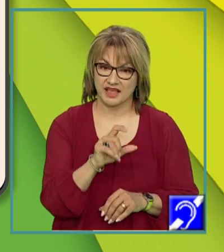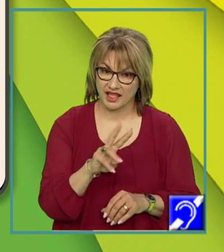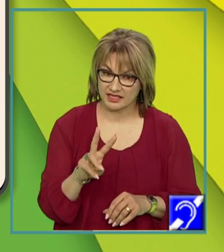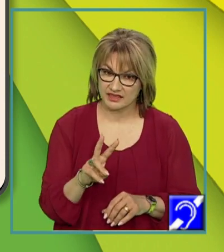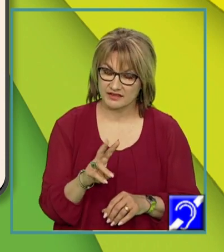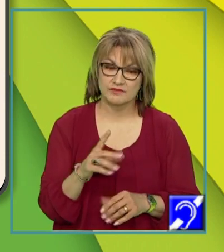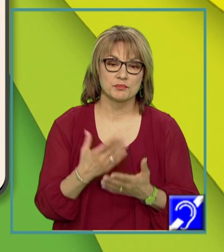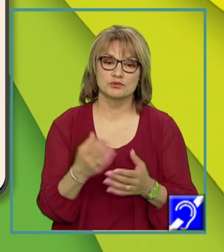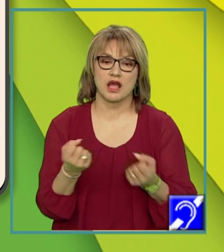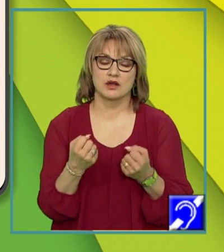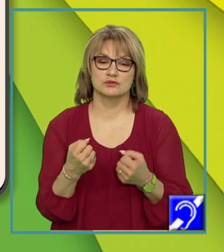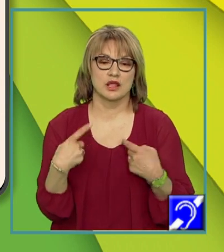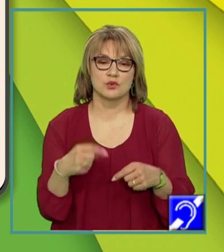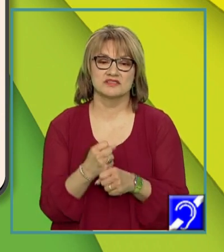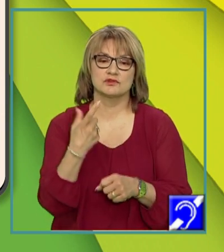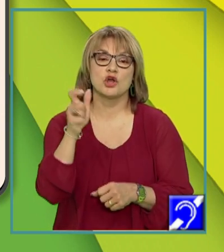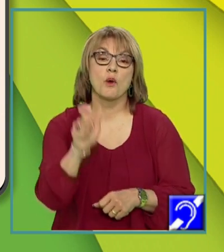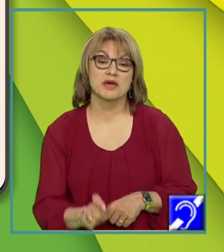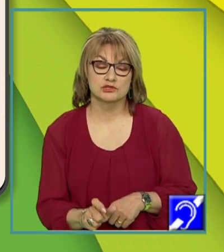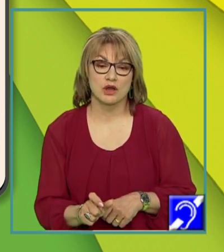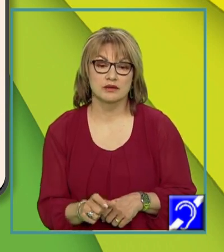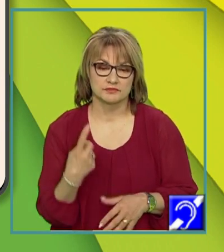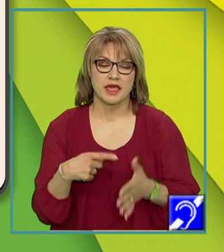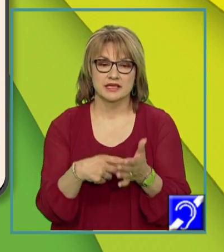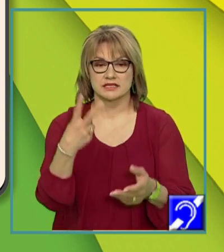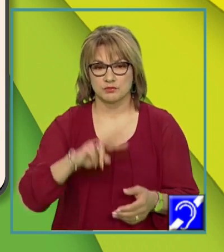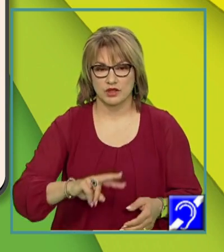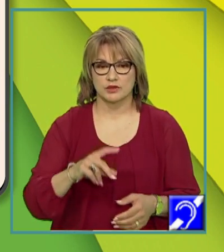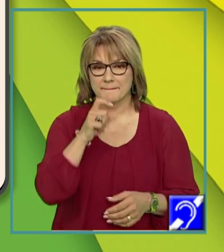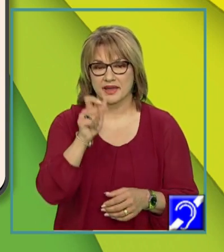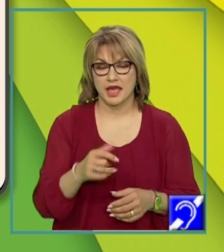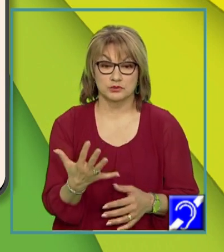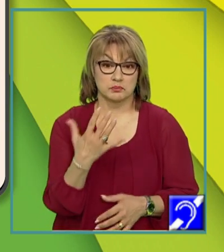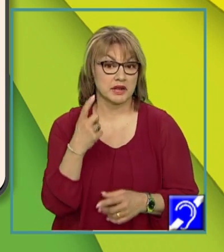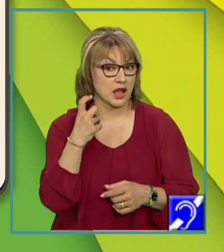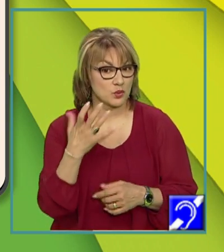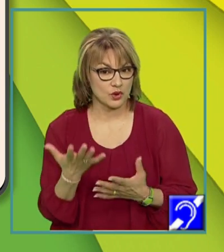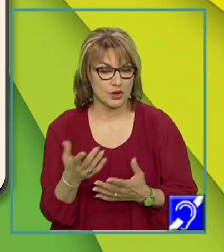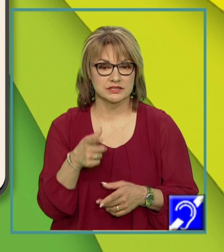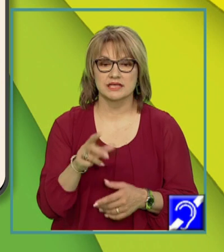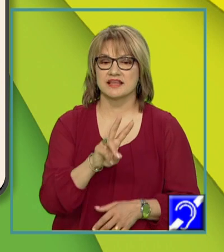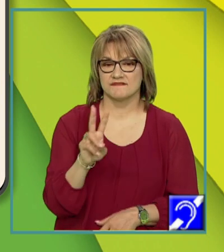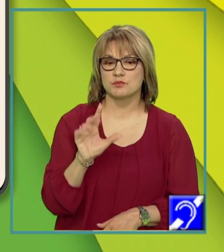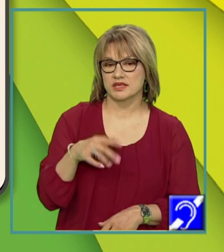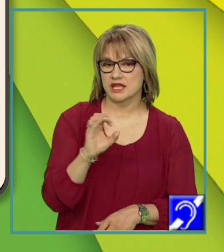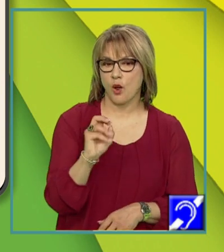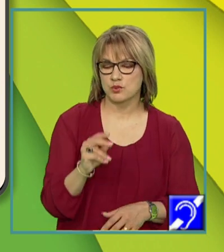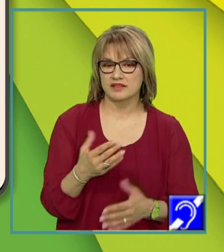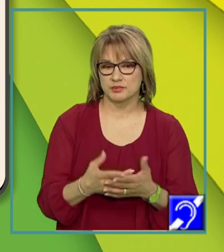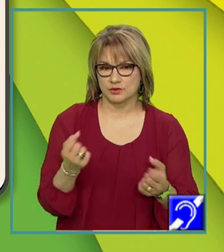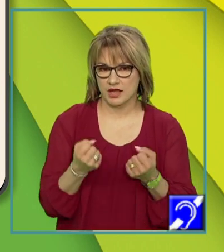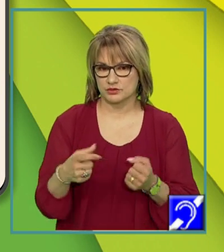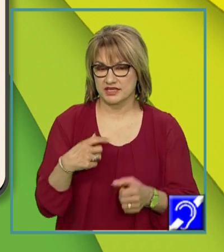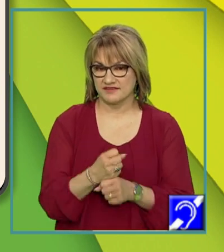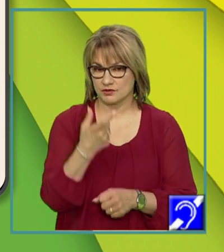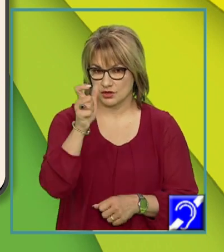acțiunea nu este făcută de o persoană. În exemplu al doilea, băiatul părea curios. Verbul a părea este copulativ, iar acțiunea